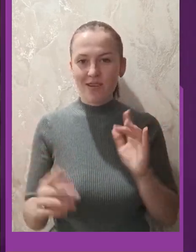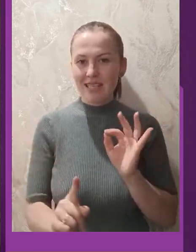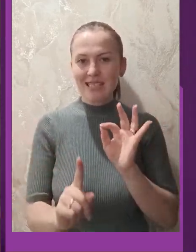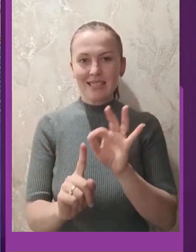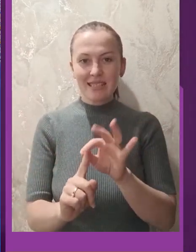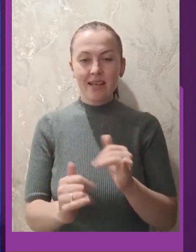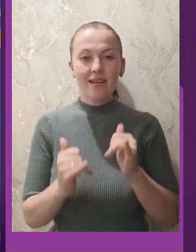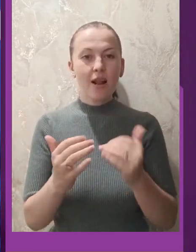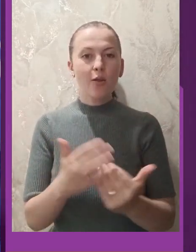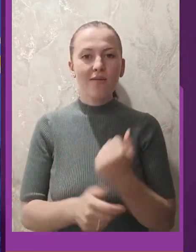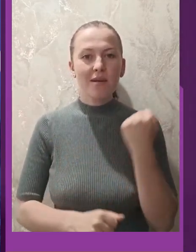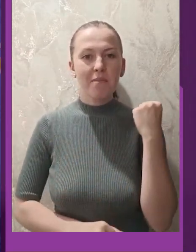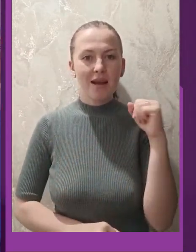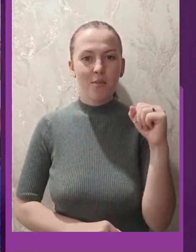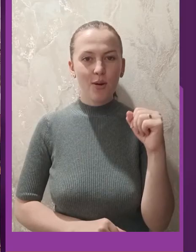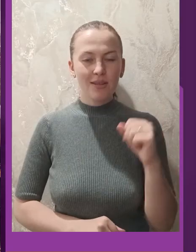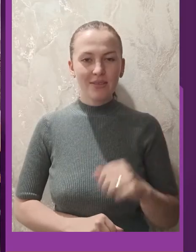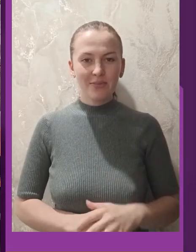цілі для нових перемог.